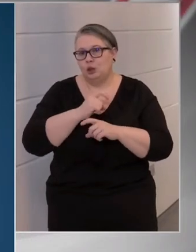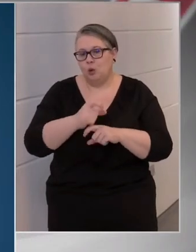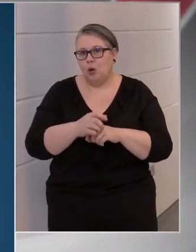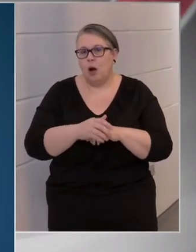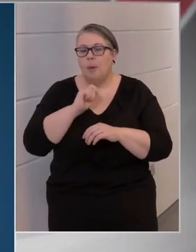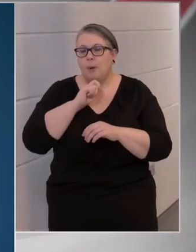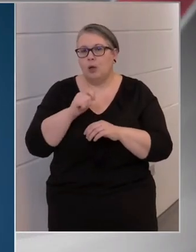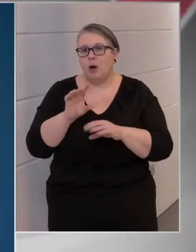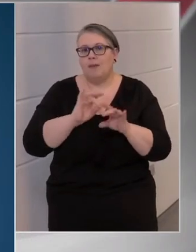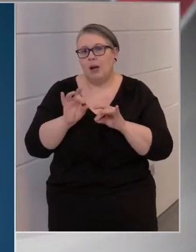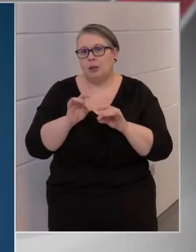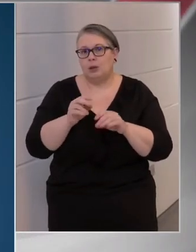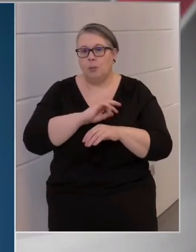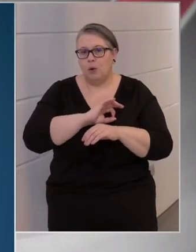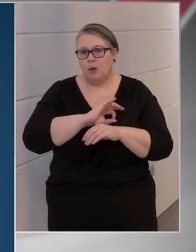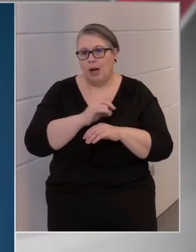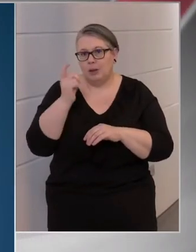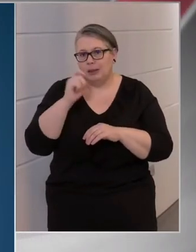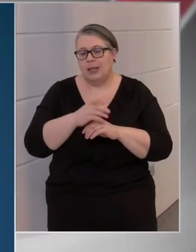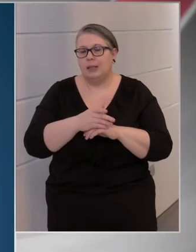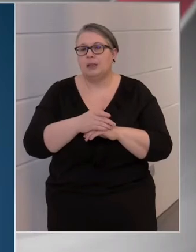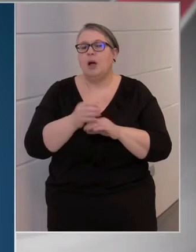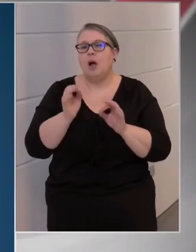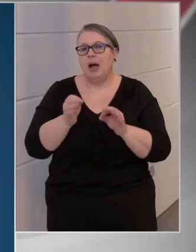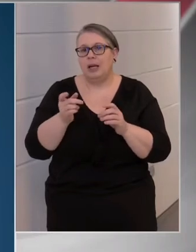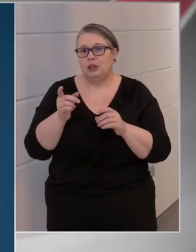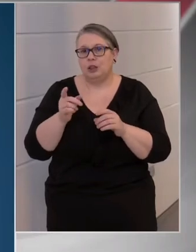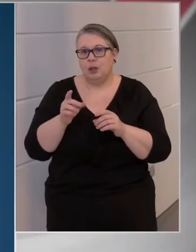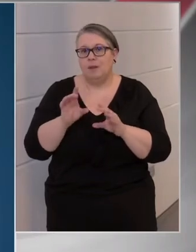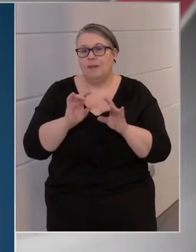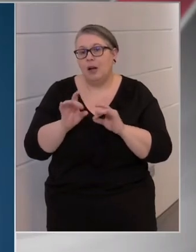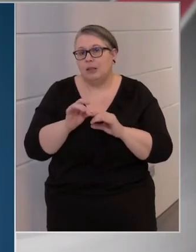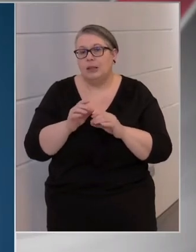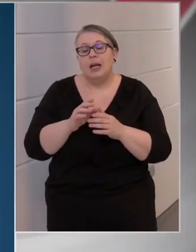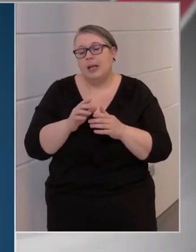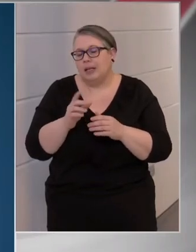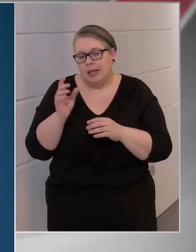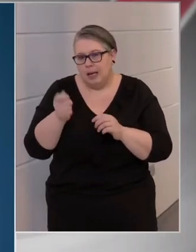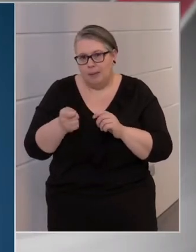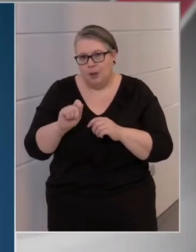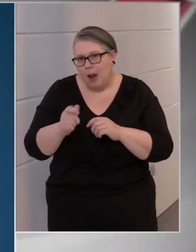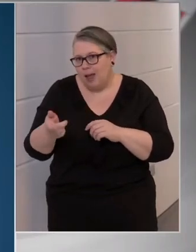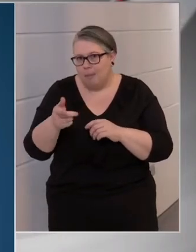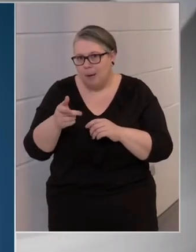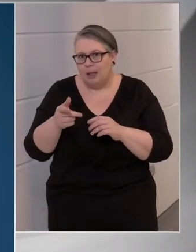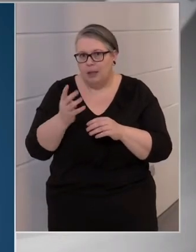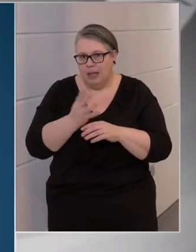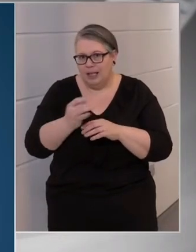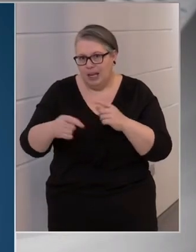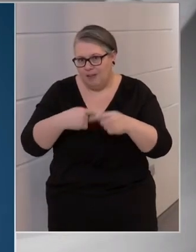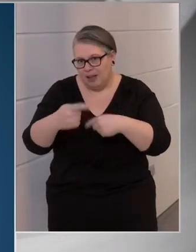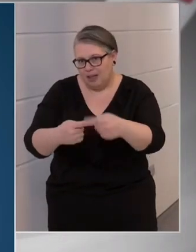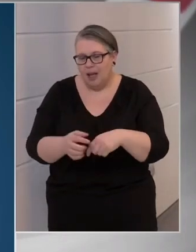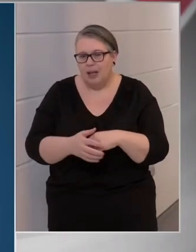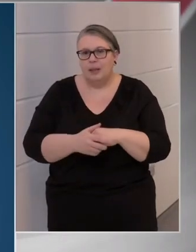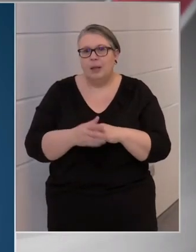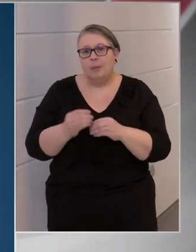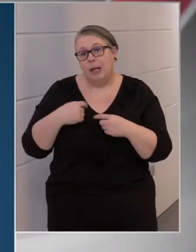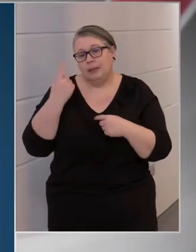hogy a magyar választópolgároka szerint a helyes választ négy évente nem találják el a választásokon. Mi ezzel együtt tudunk élni,